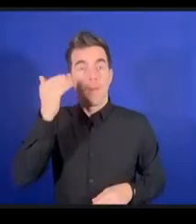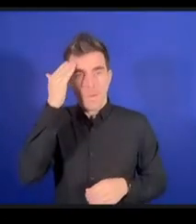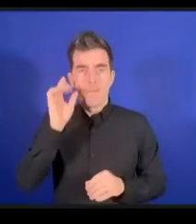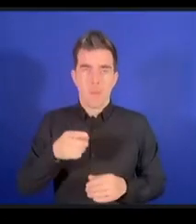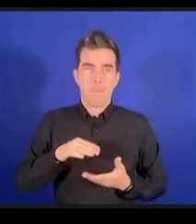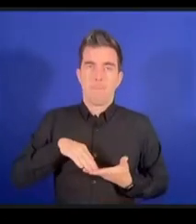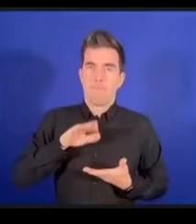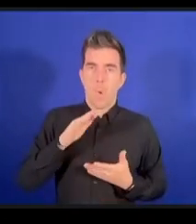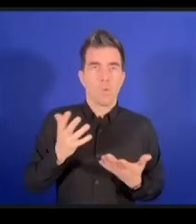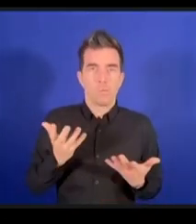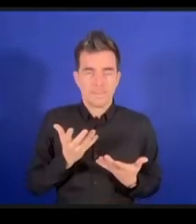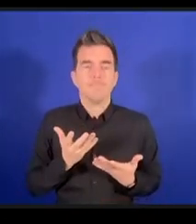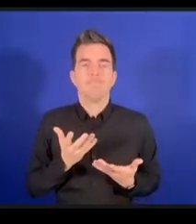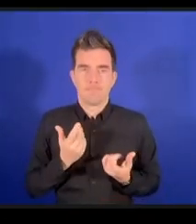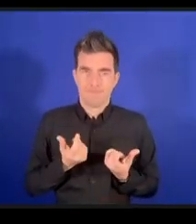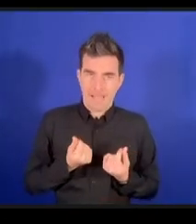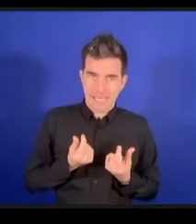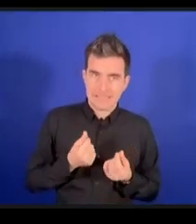Cette année,